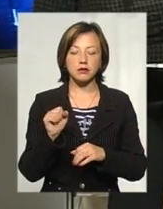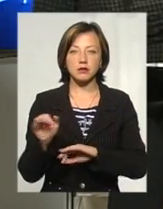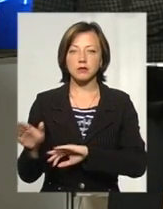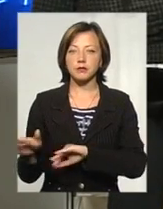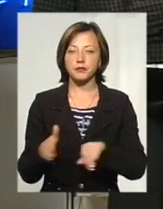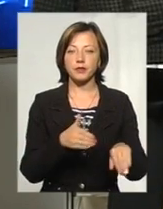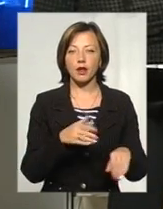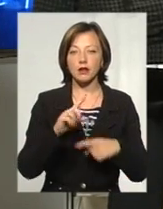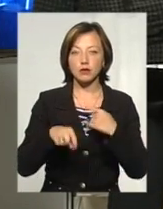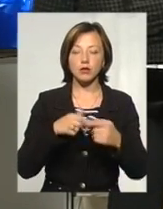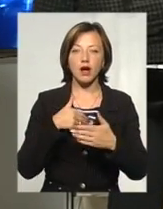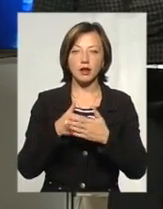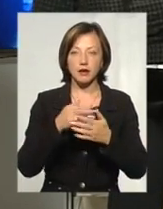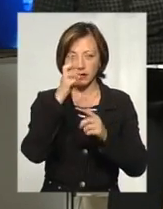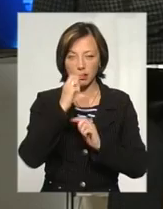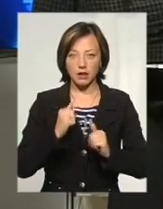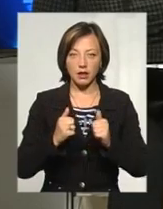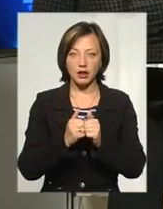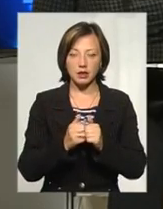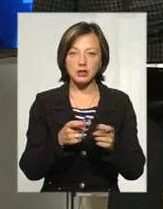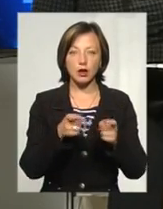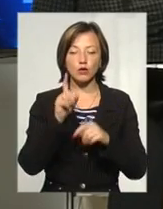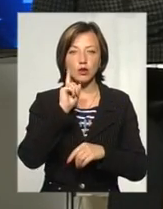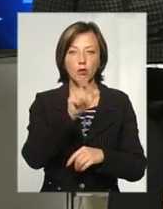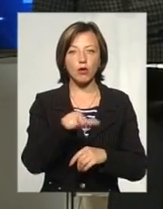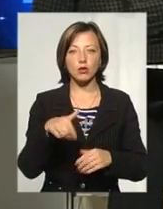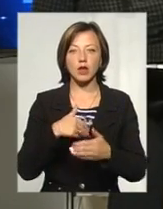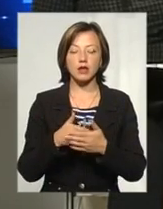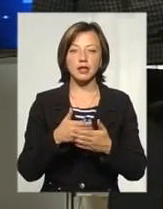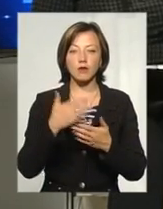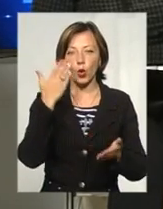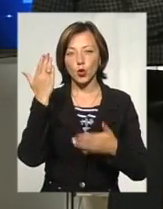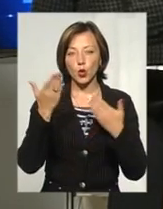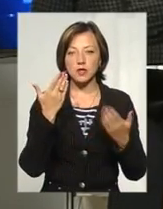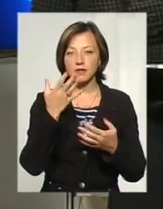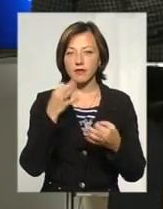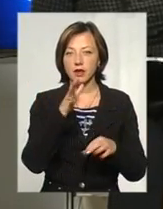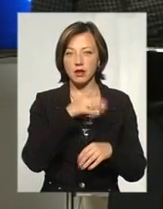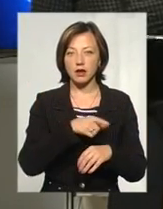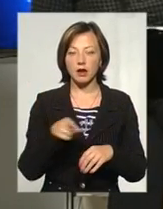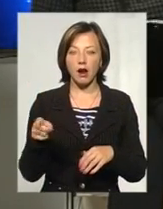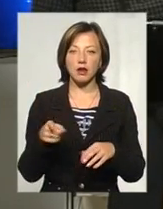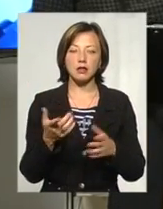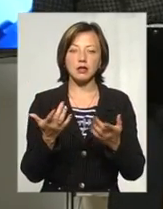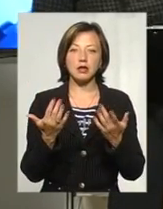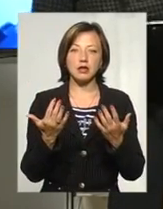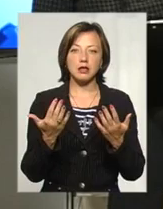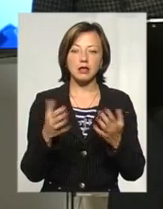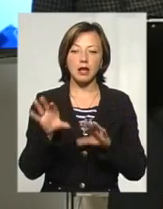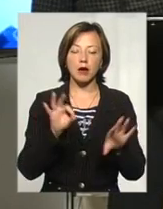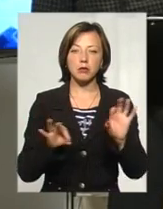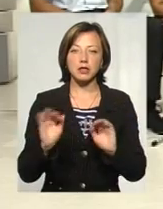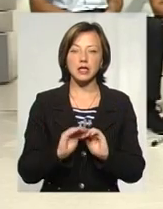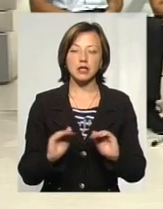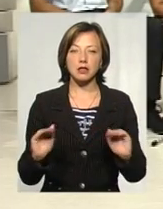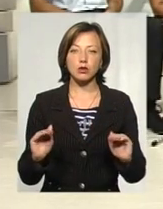Наступний – це активна країна, яка передбачає залучення молоді до активного дозвілля. Він передбачає набір діток для